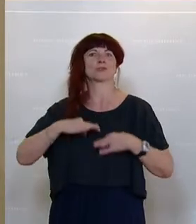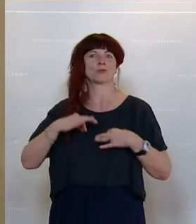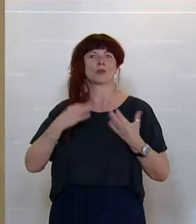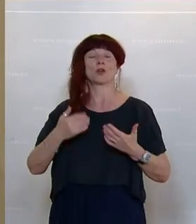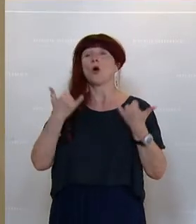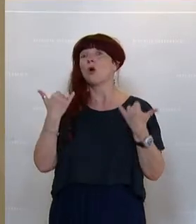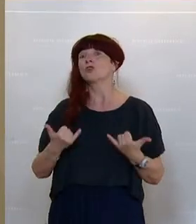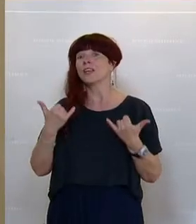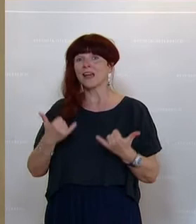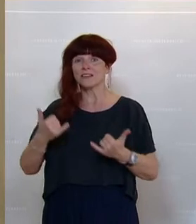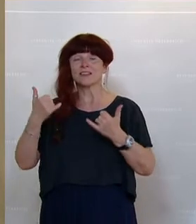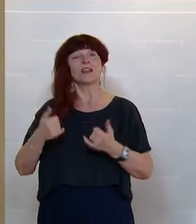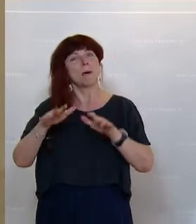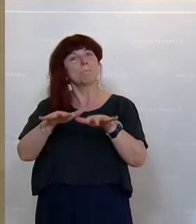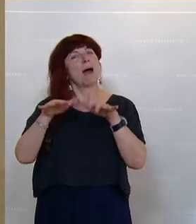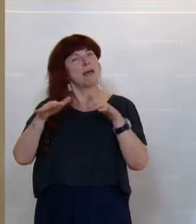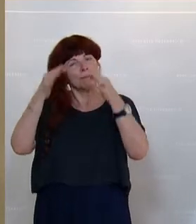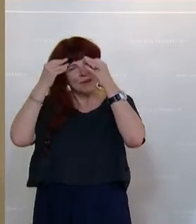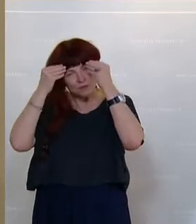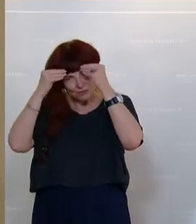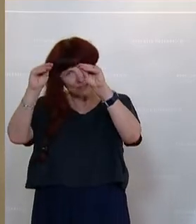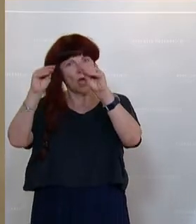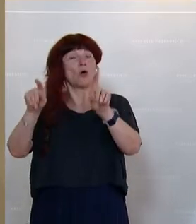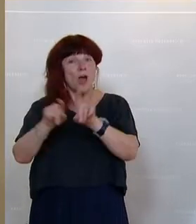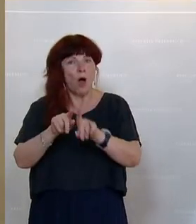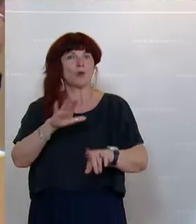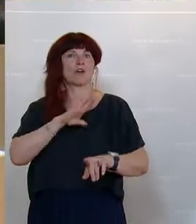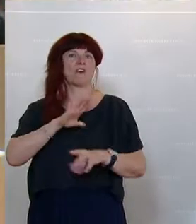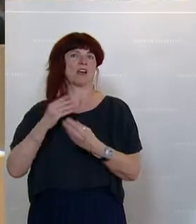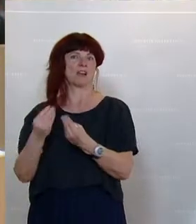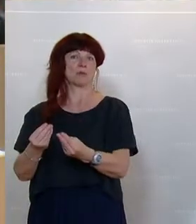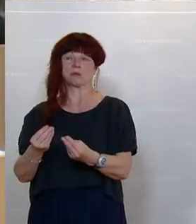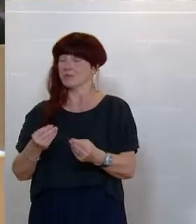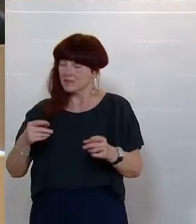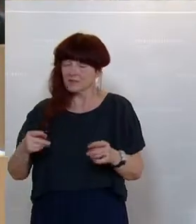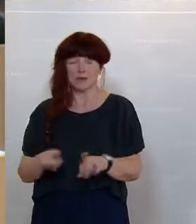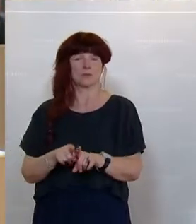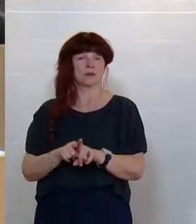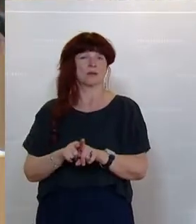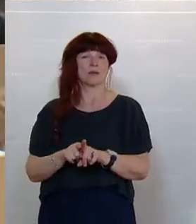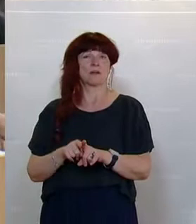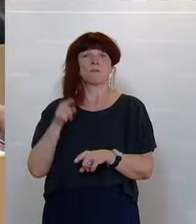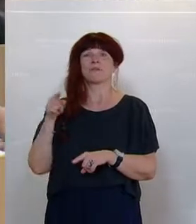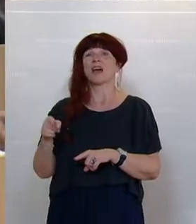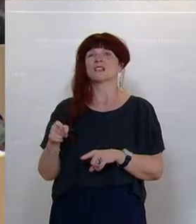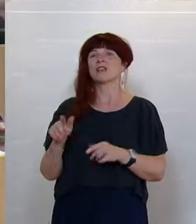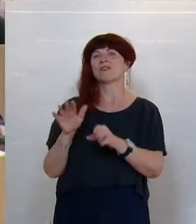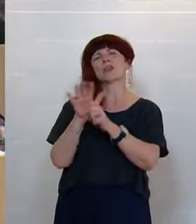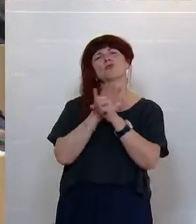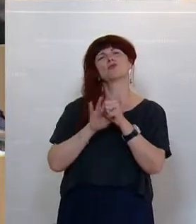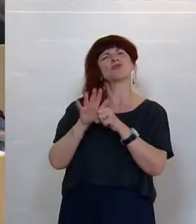Vertrauen in dieses Parlament. Worum geht es denn eigentlich? Das ist doch eine Scheindebatte der